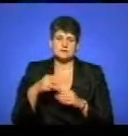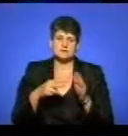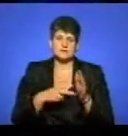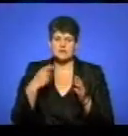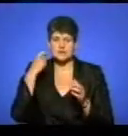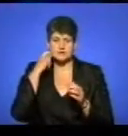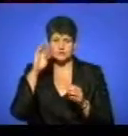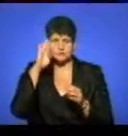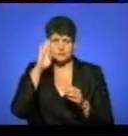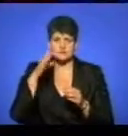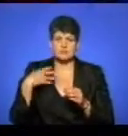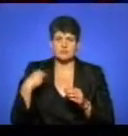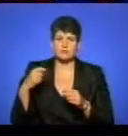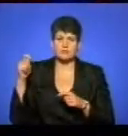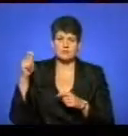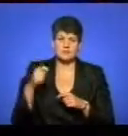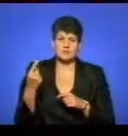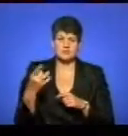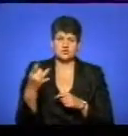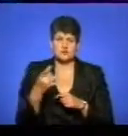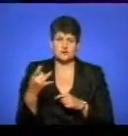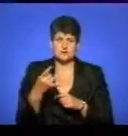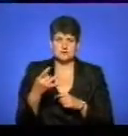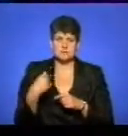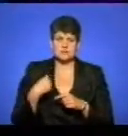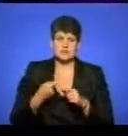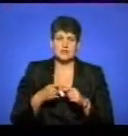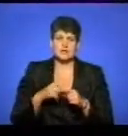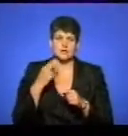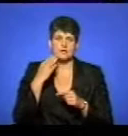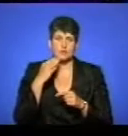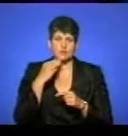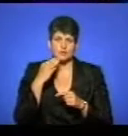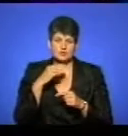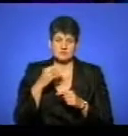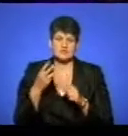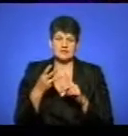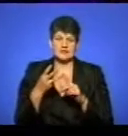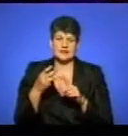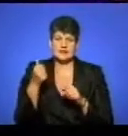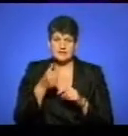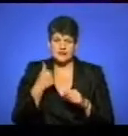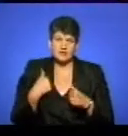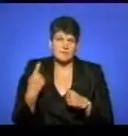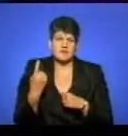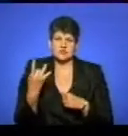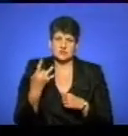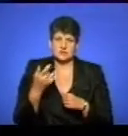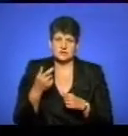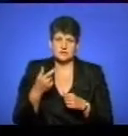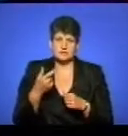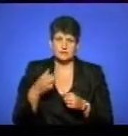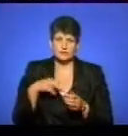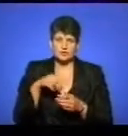бере ушись у прощі до Зарваниці перший раз. Мене сяця одна, вона третій рік вже йде, а я перший рік, ну з досвіду знаю